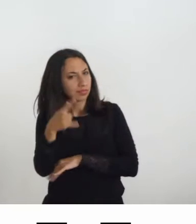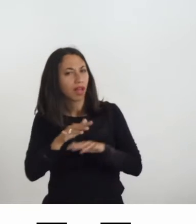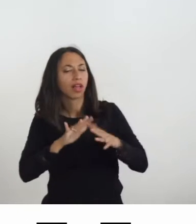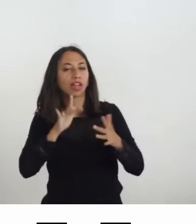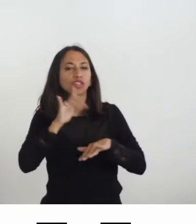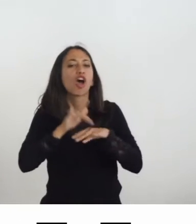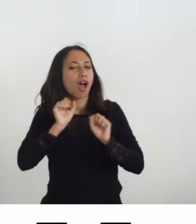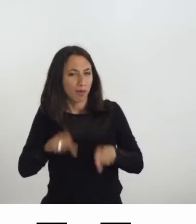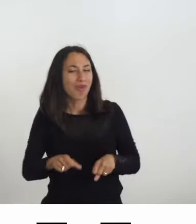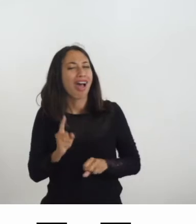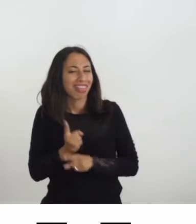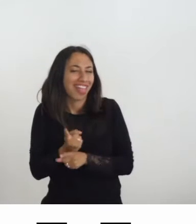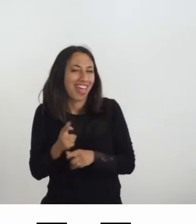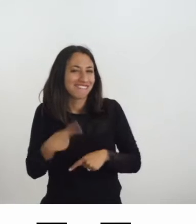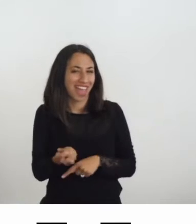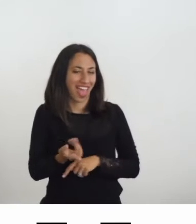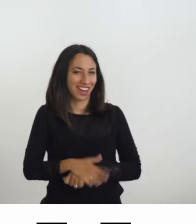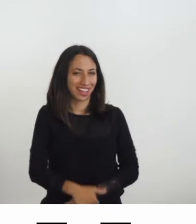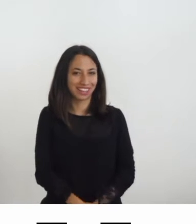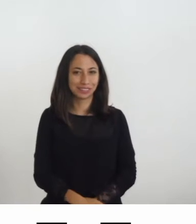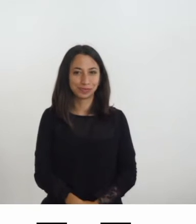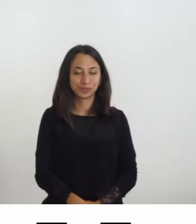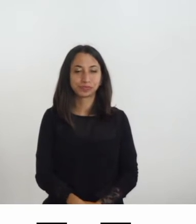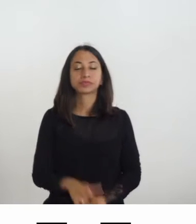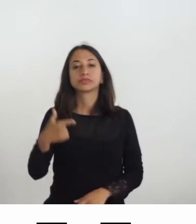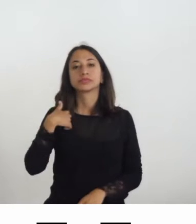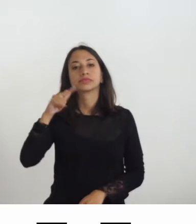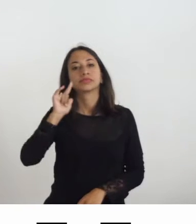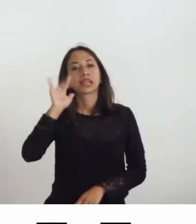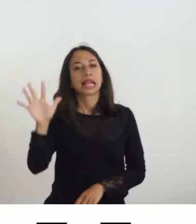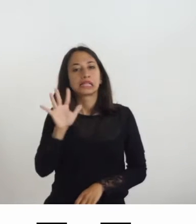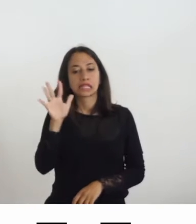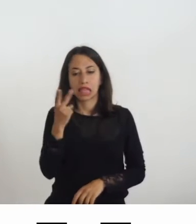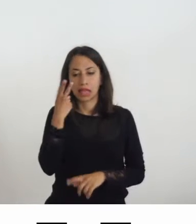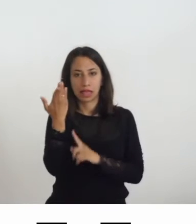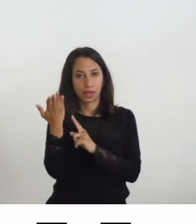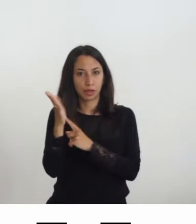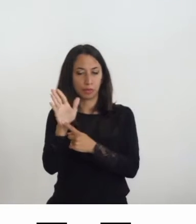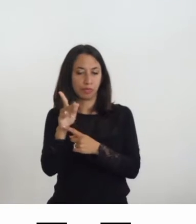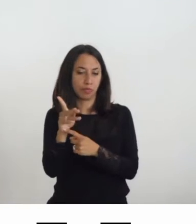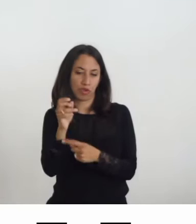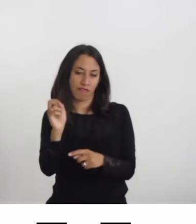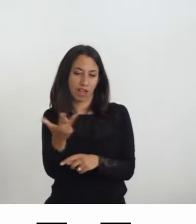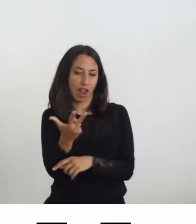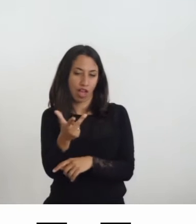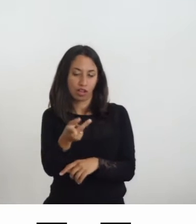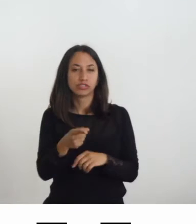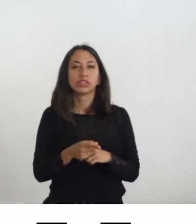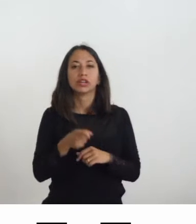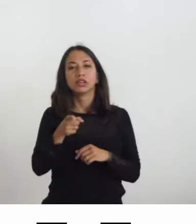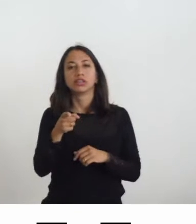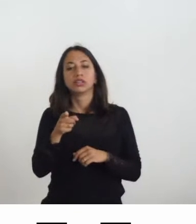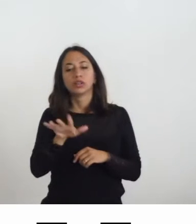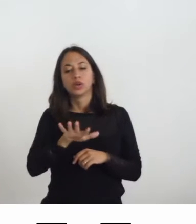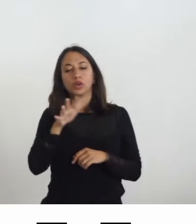esclusivamente visiva. E gli esempi che vi mostro velocemente, questa è un